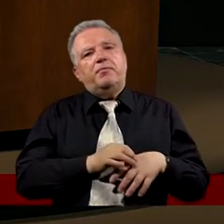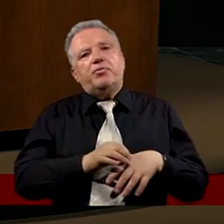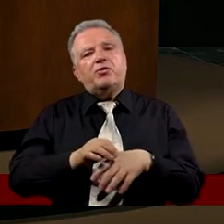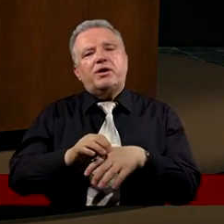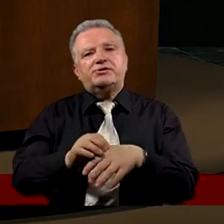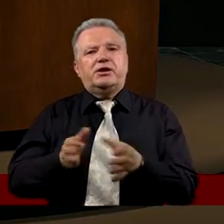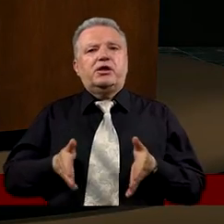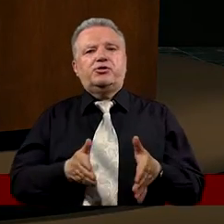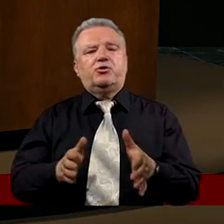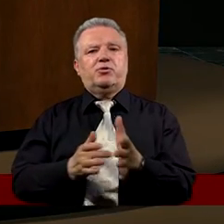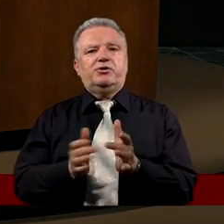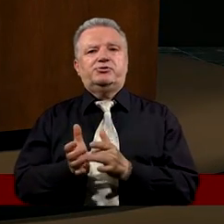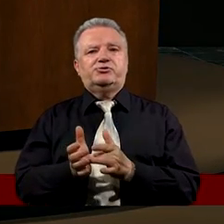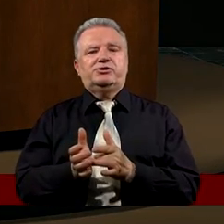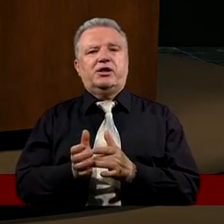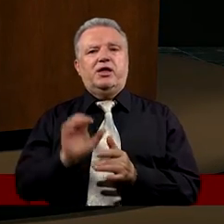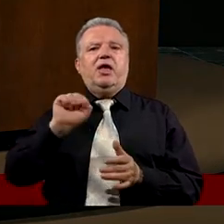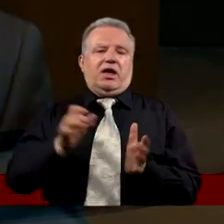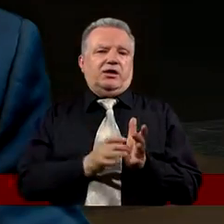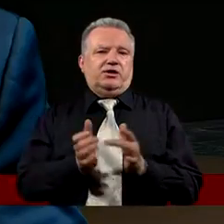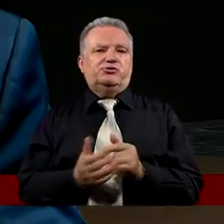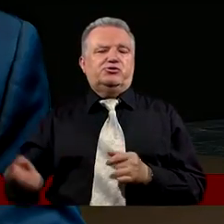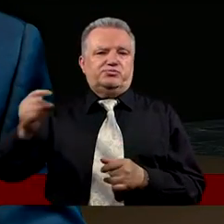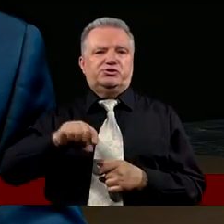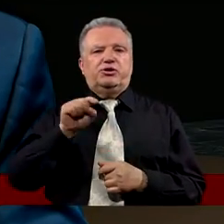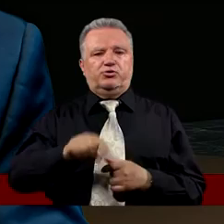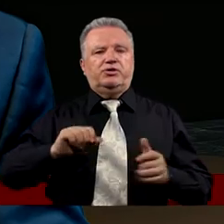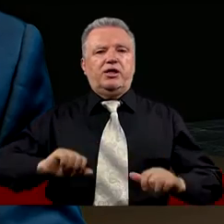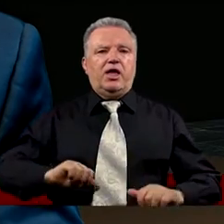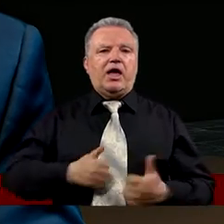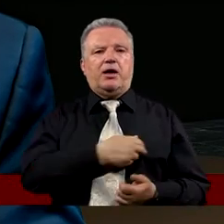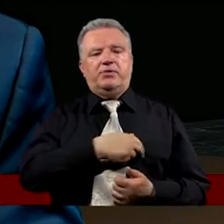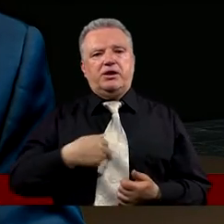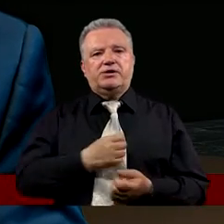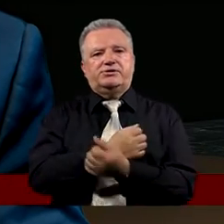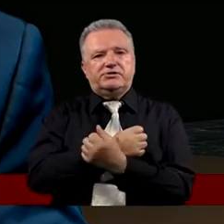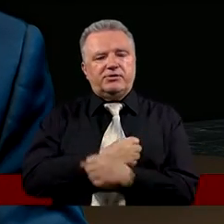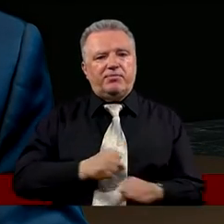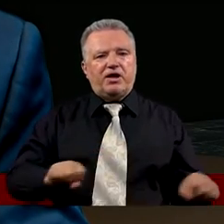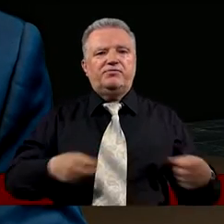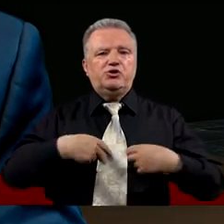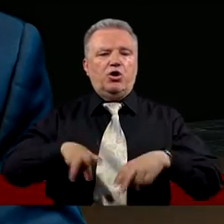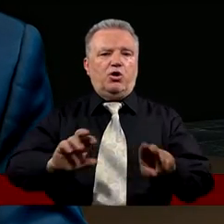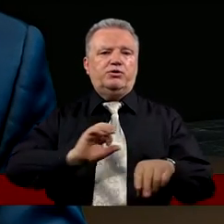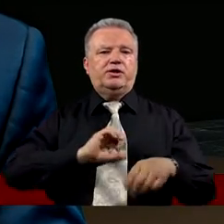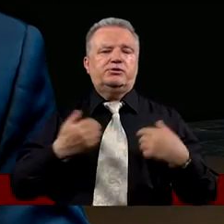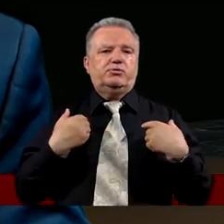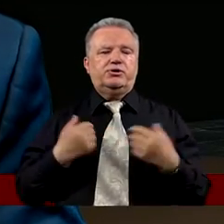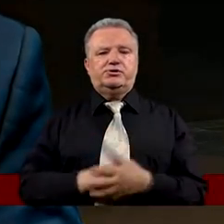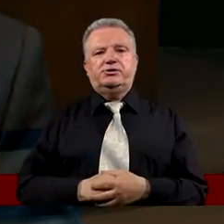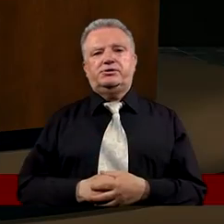Drogą Chrystusa A Jezus przyszedł tutaj po to Aby nas zbawić Aby oddać swoje życie